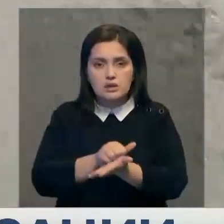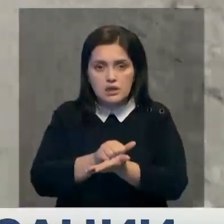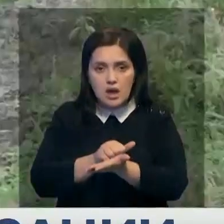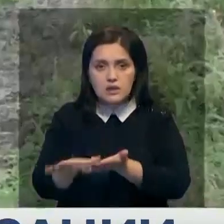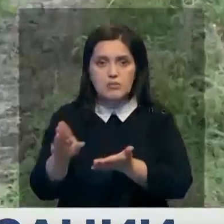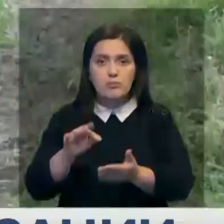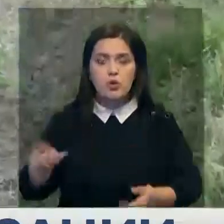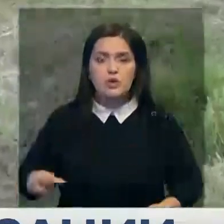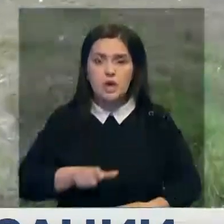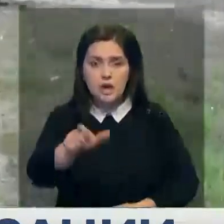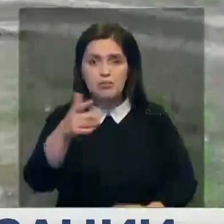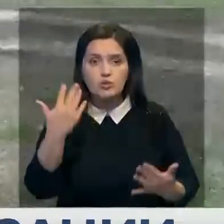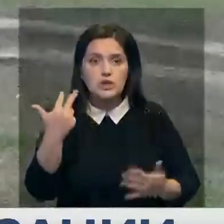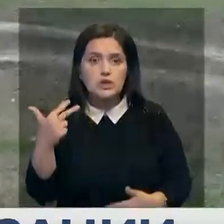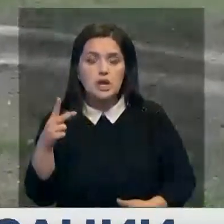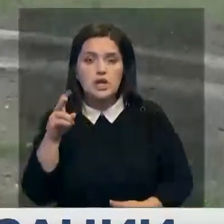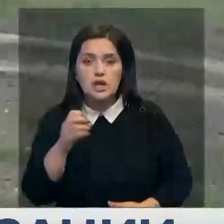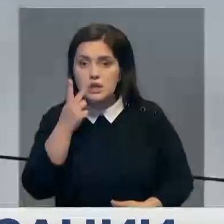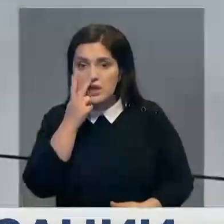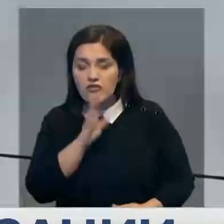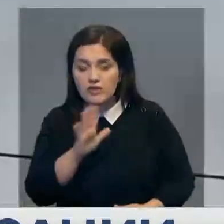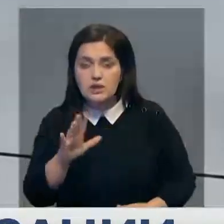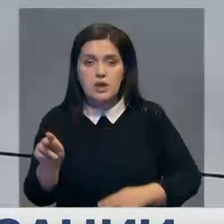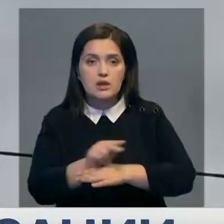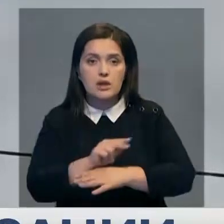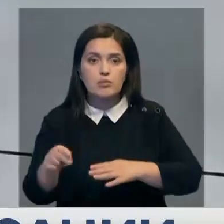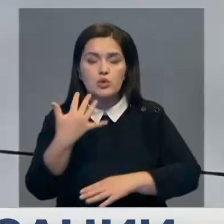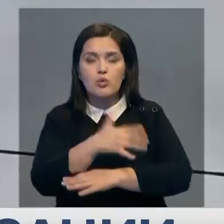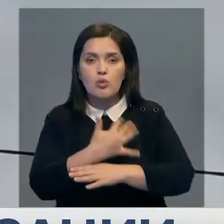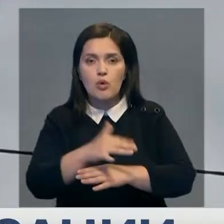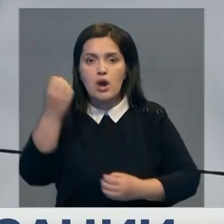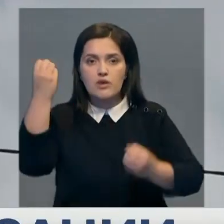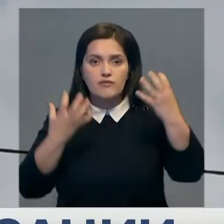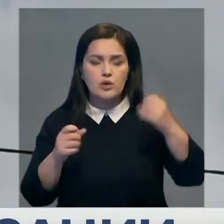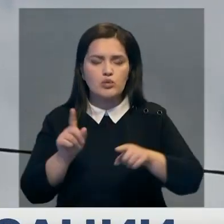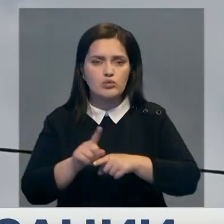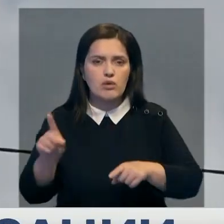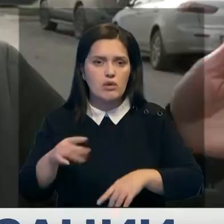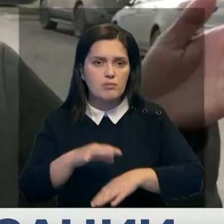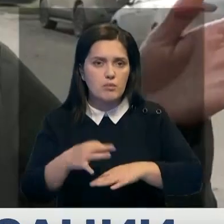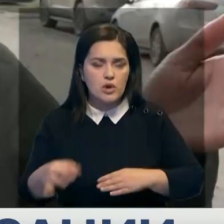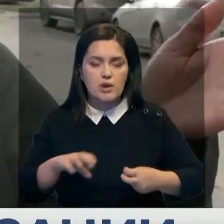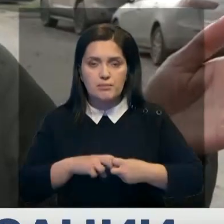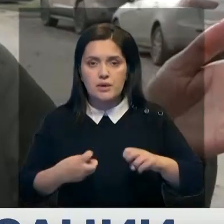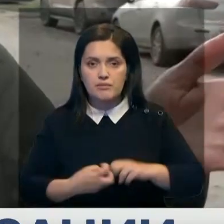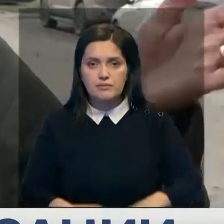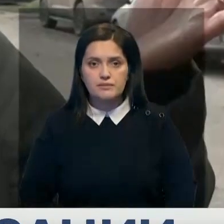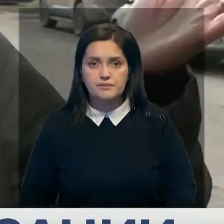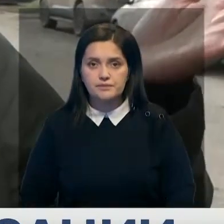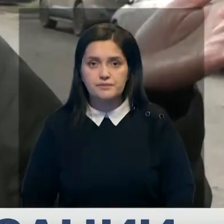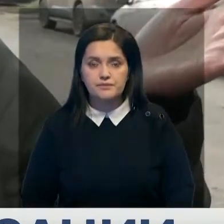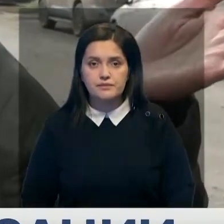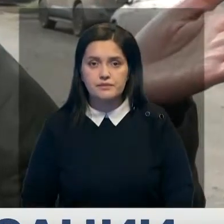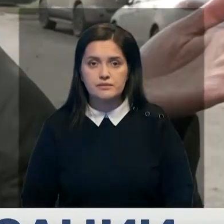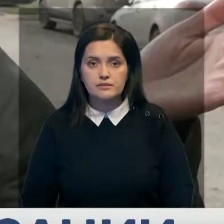ездить по дорогам, которые уже 30 лет не видели ремонта. Уличное освещение – еще одна боль жителей поселка. Звездная, почему она звездная? Потому что